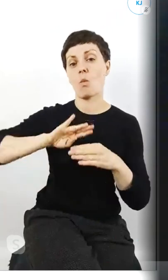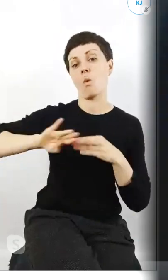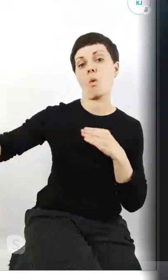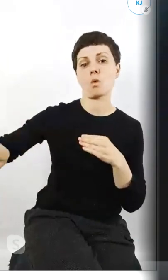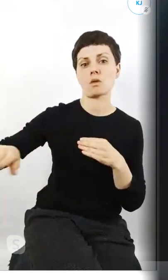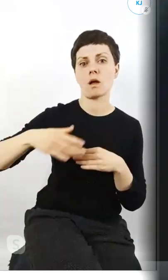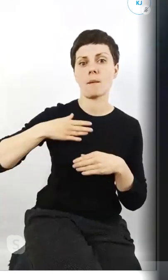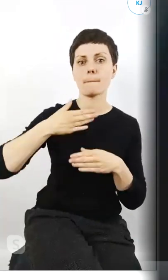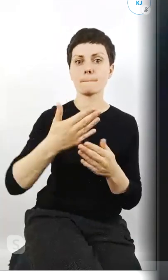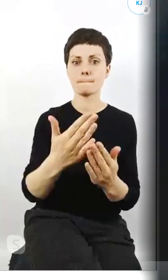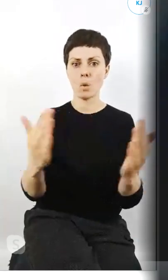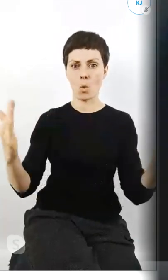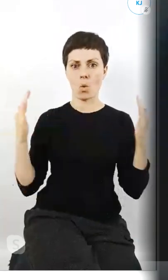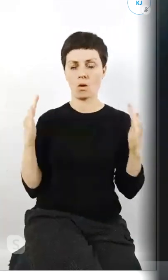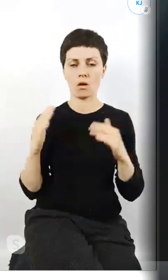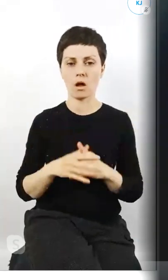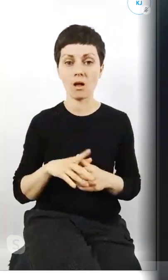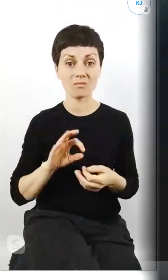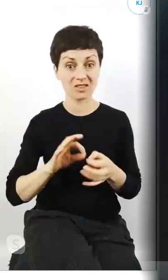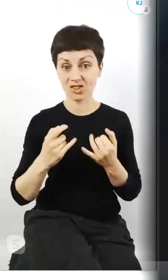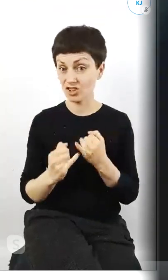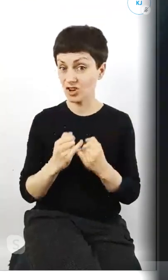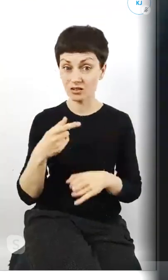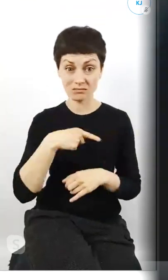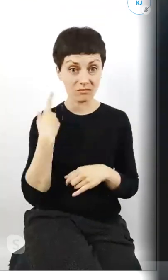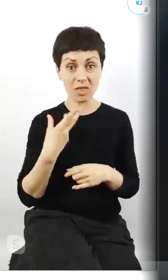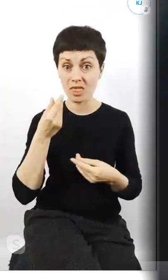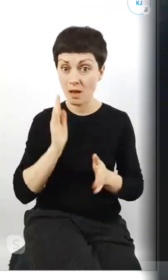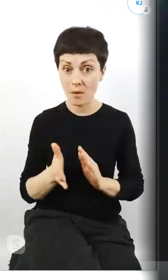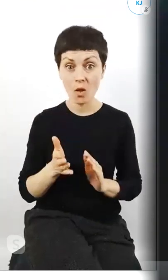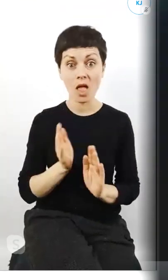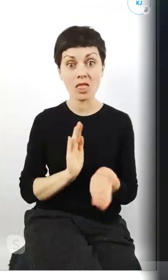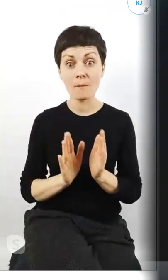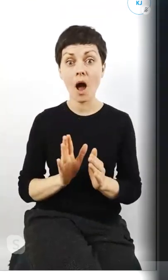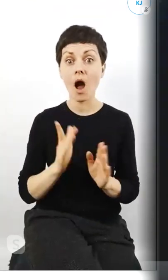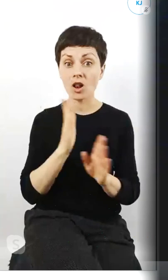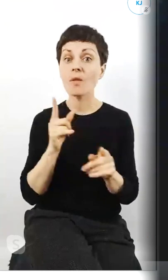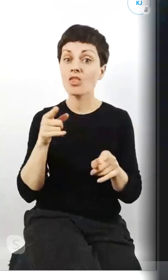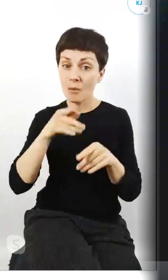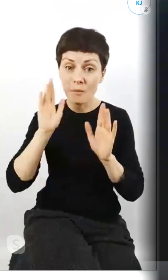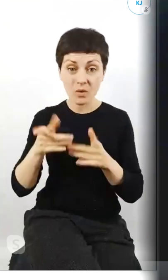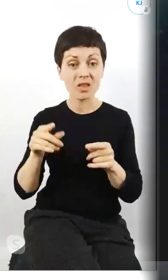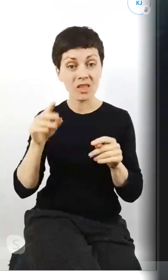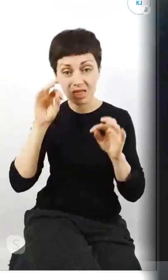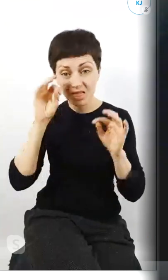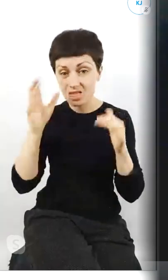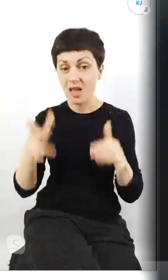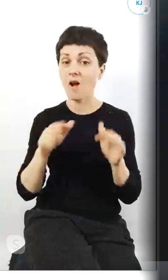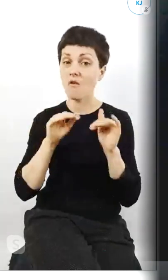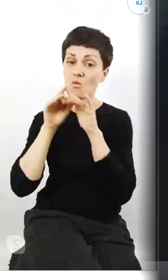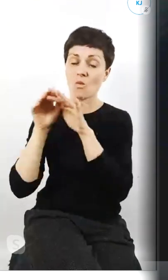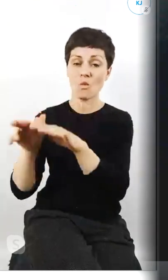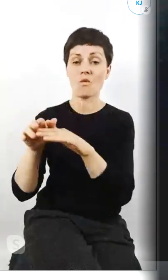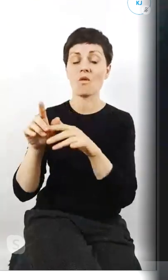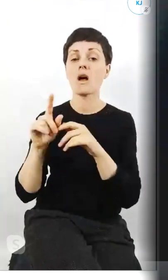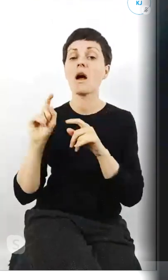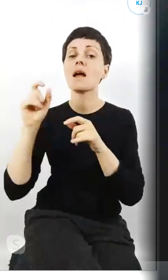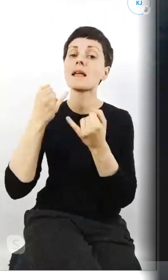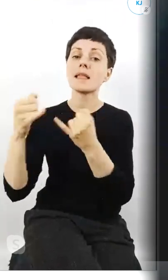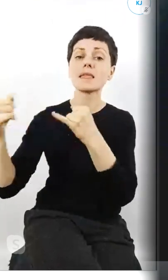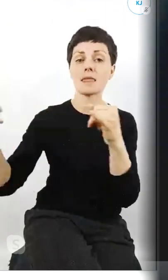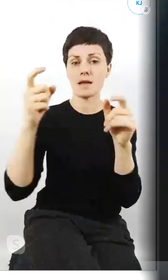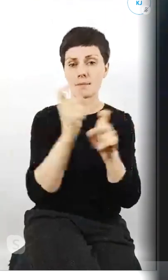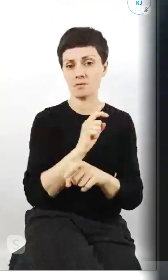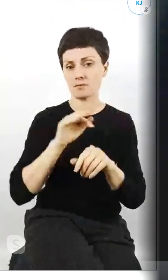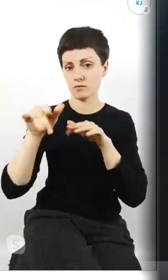od innych państw i to że my nie będziemy dbać o nasz klimat będzie miało wpływ tak czy inaczej na państwa dookoła więc wydaje mi się że tutaj